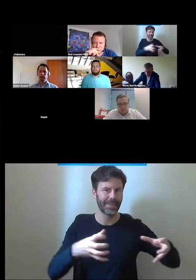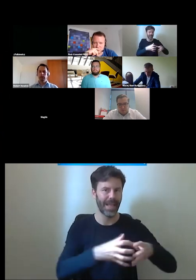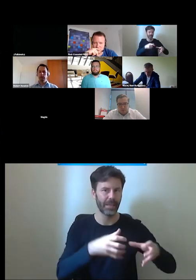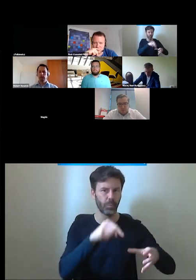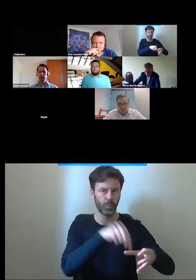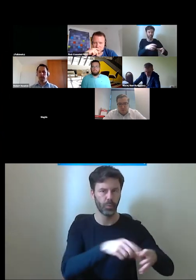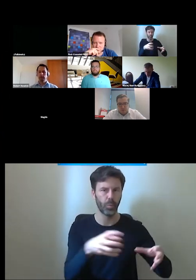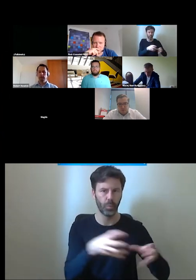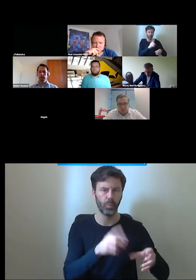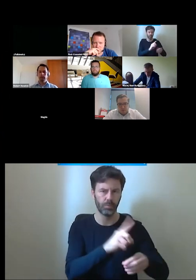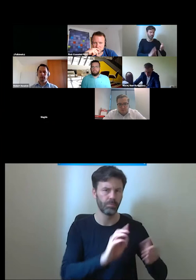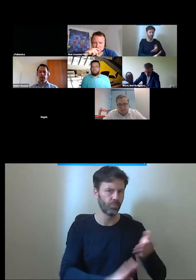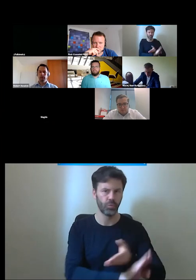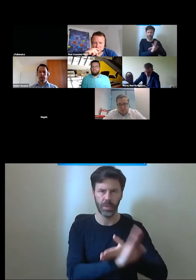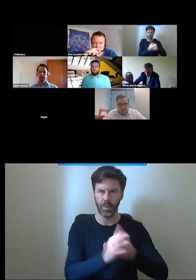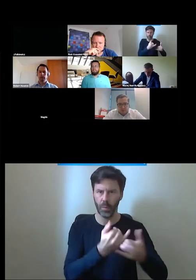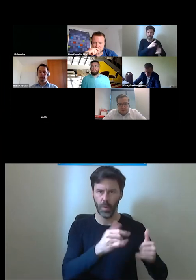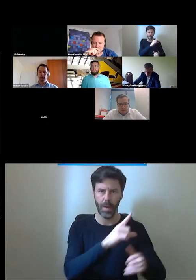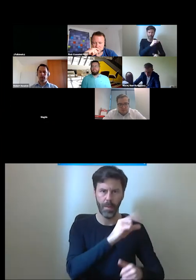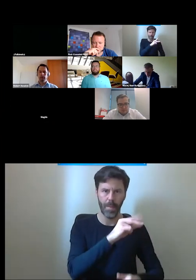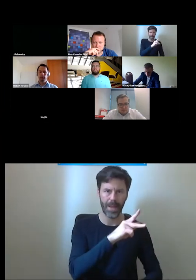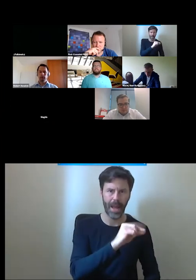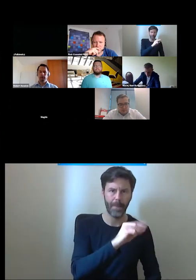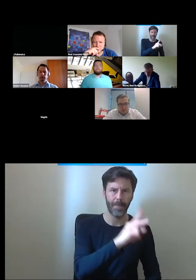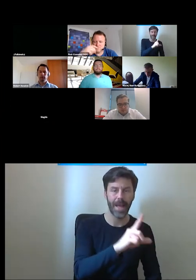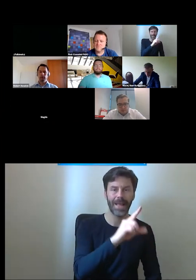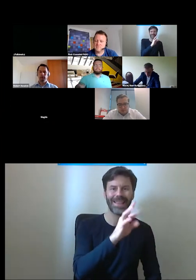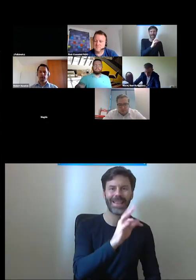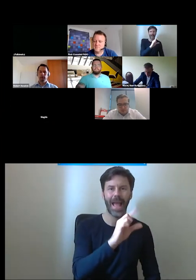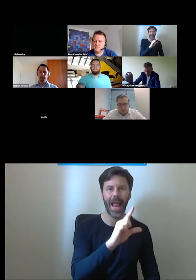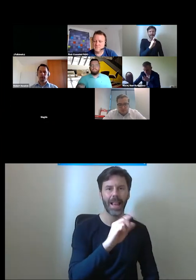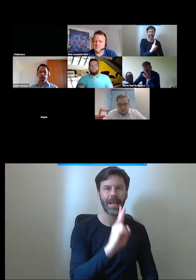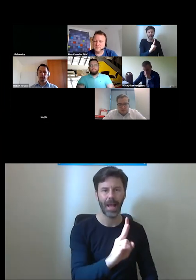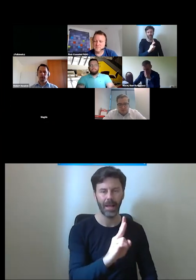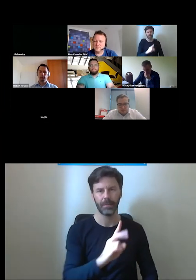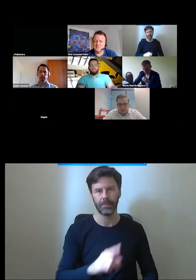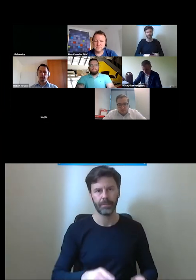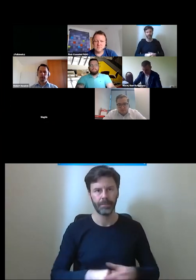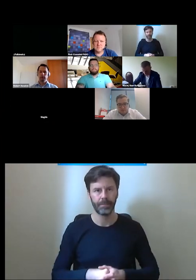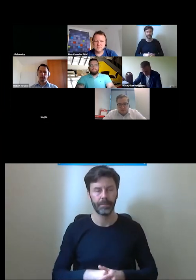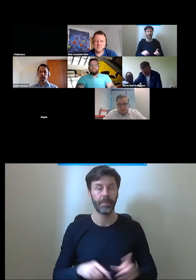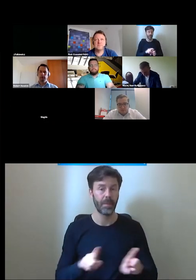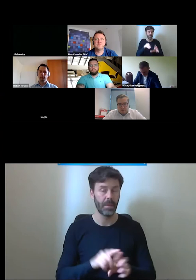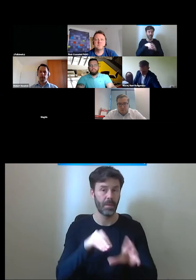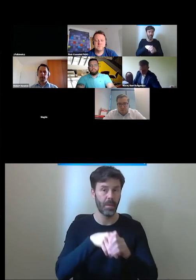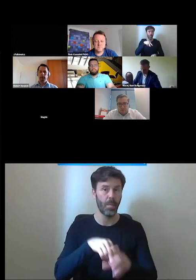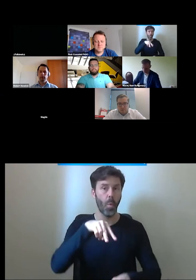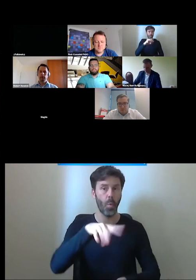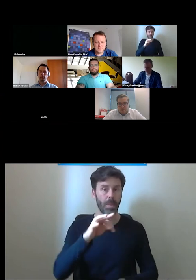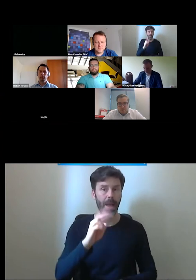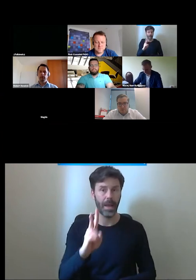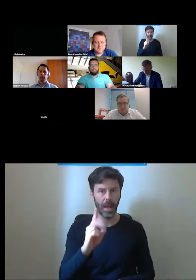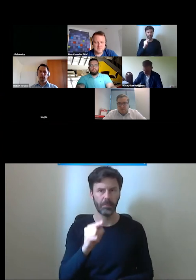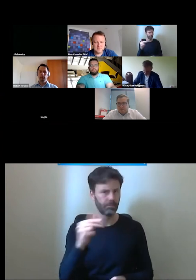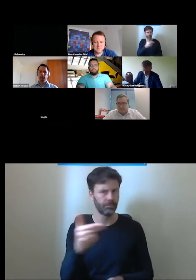przewoźników kolejowych, PKP PLK i PKP SA, ten zespół działczy prezesie UTK i zajmuje się właśnie tematyką związaniem z dostępnością